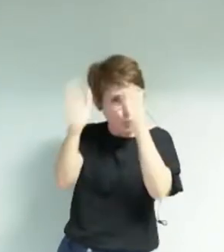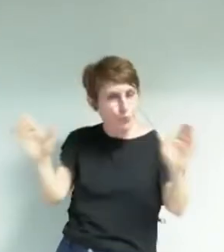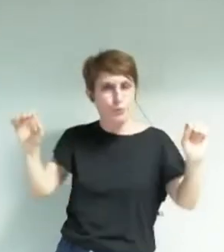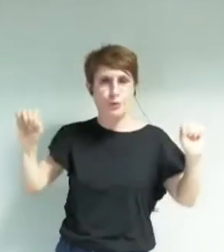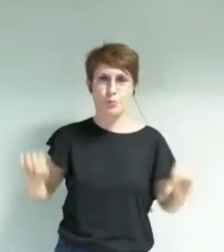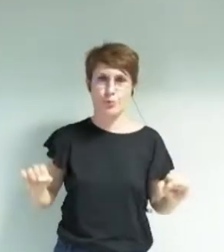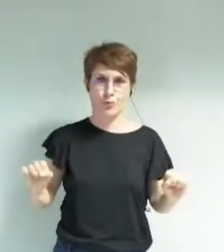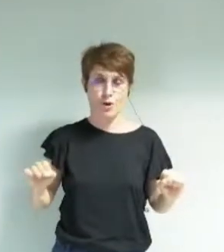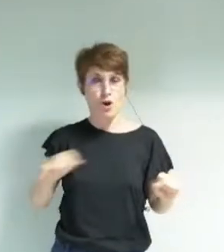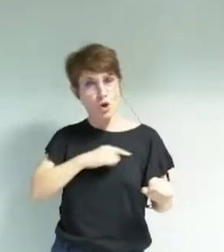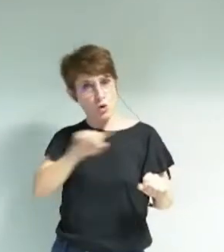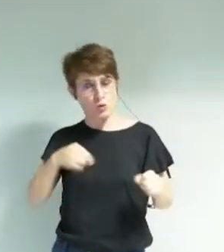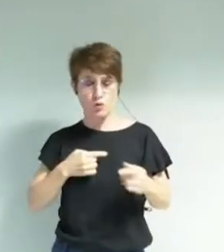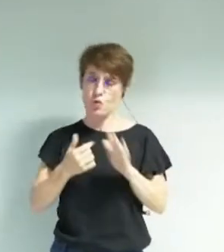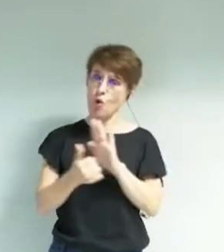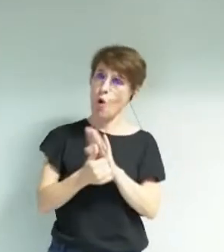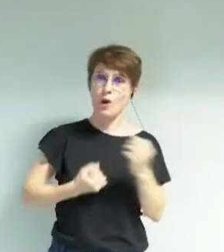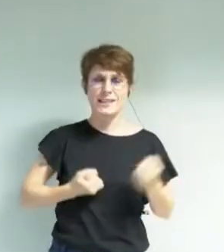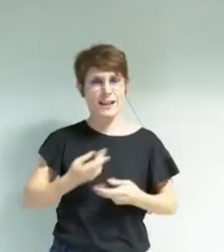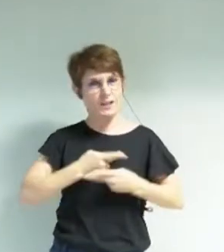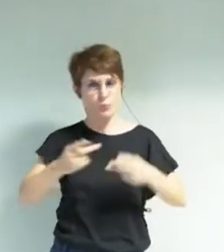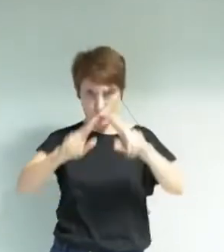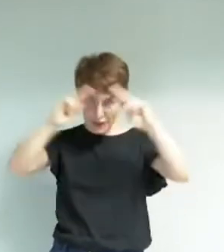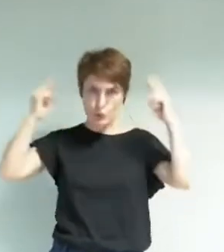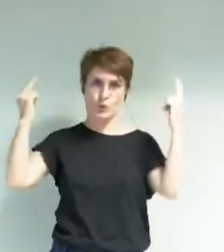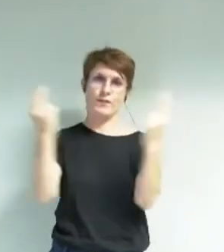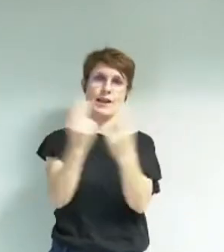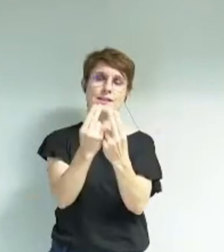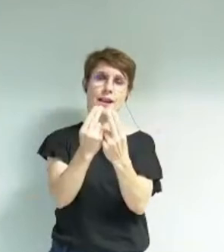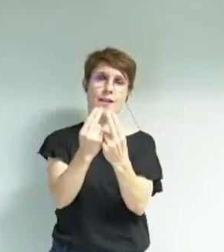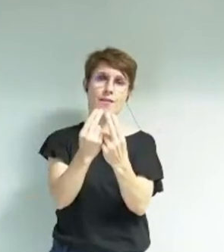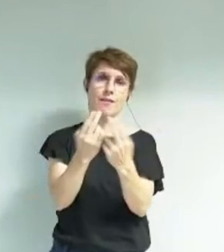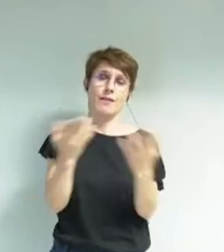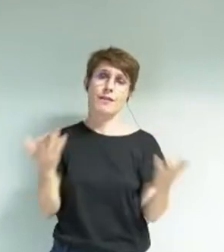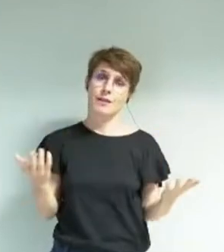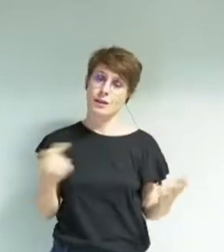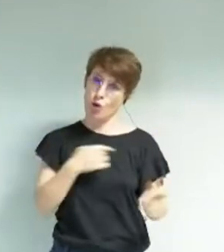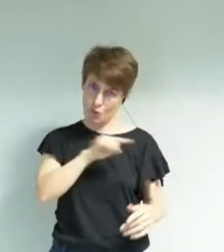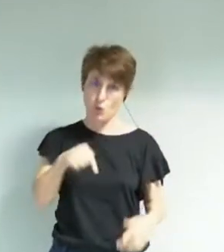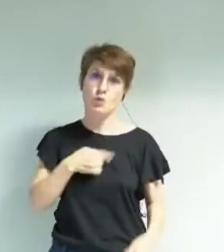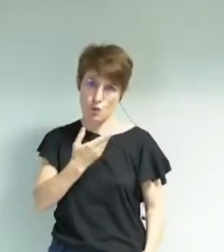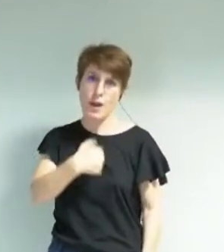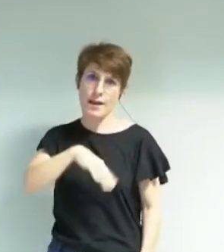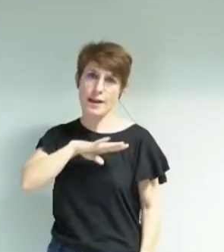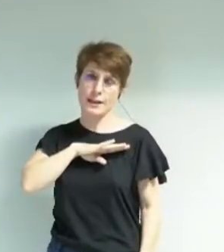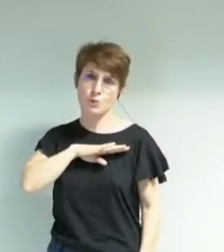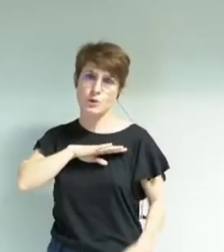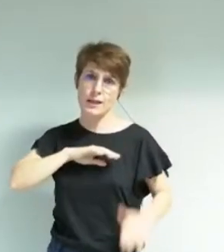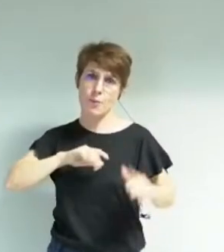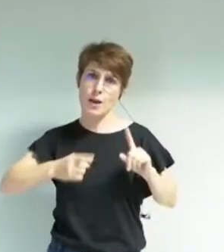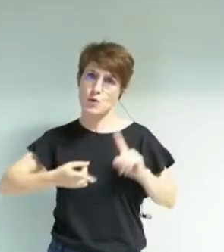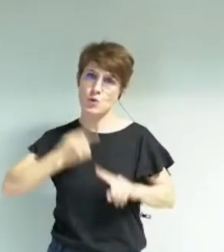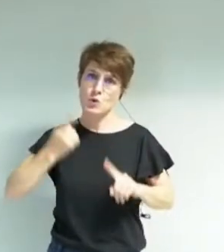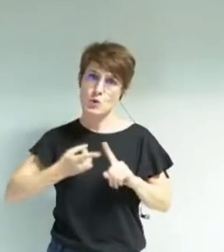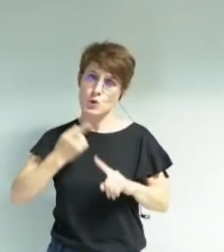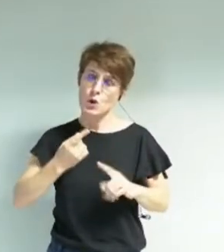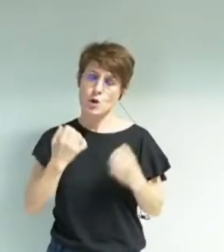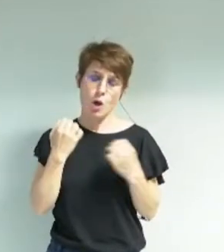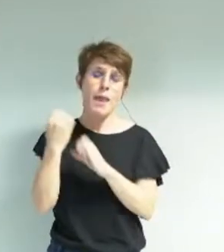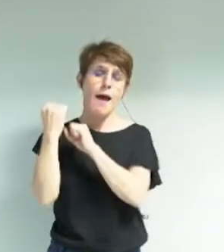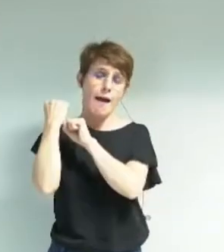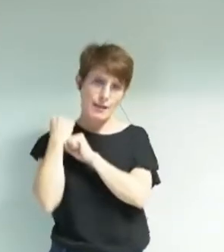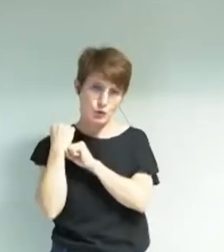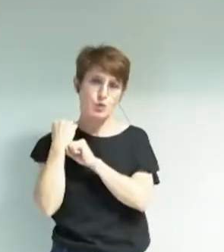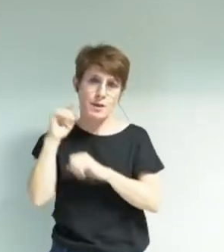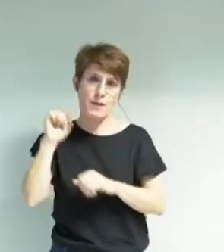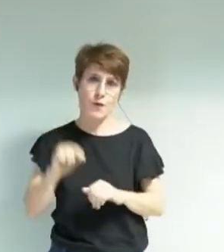public universel et je défends aussi que nous avons une responsabilité particulière que nous devons assumer en tant que